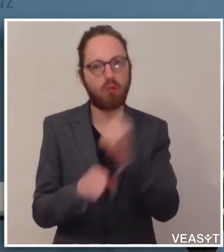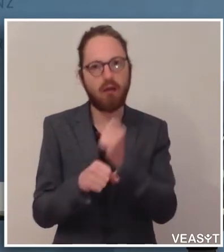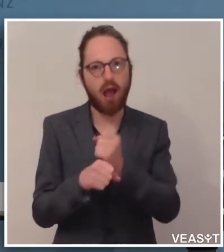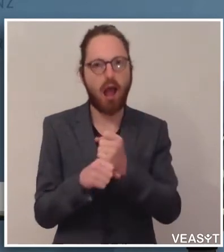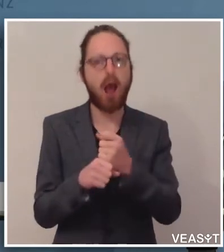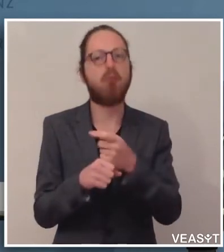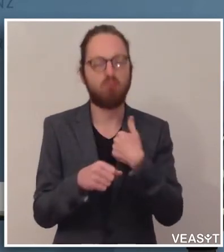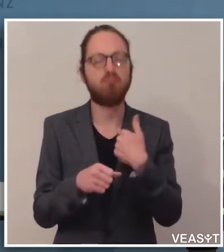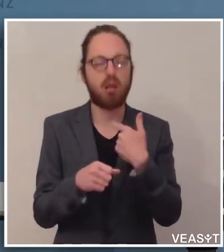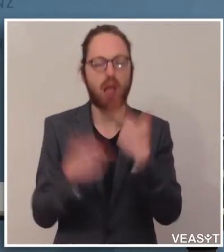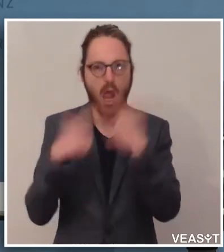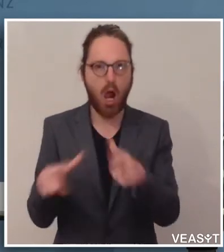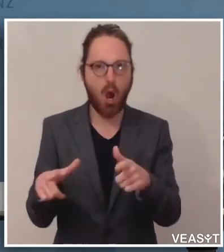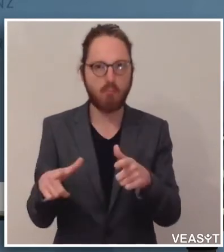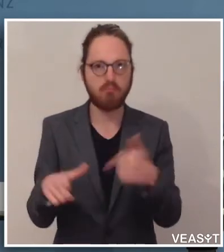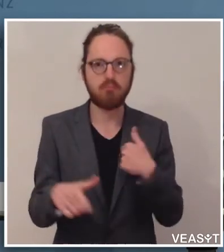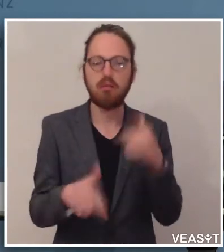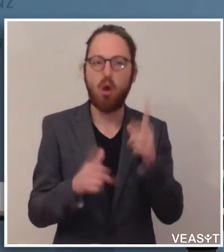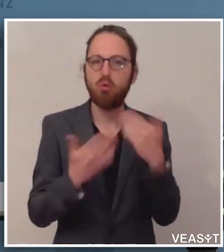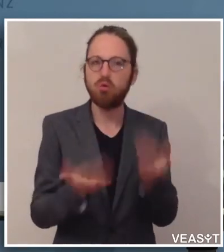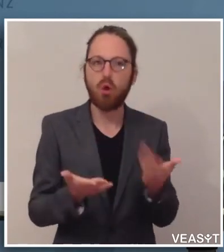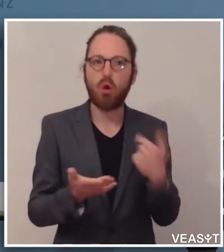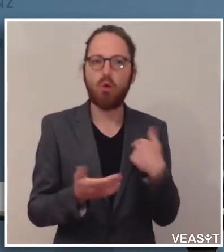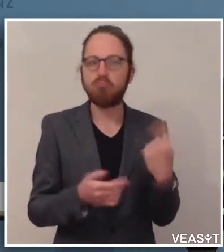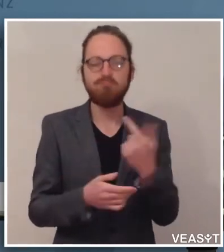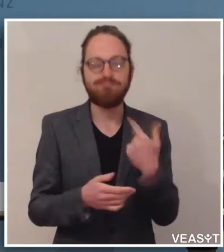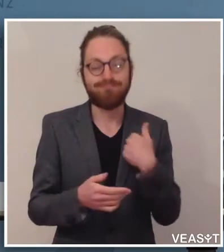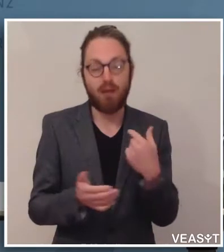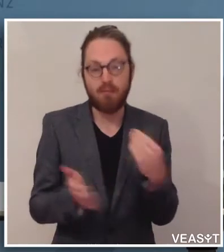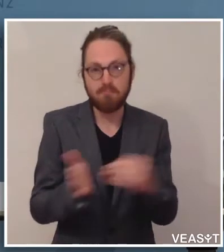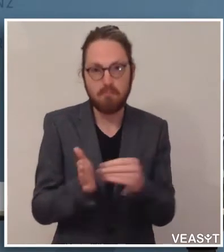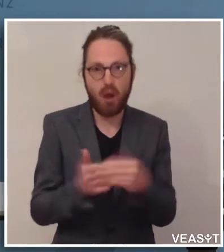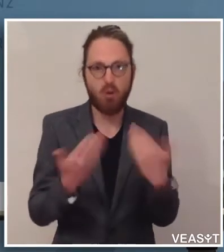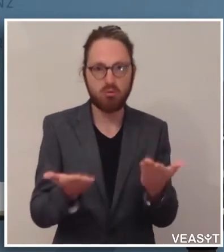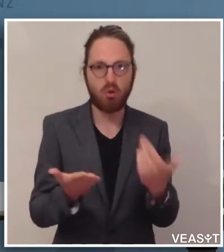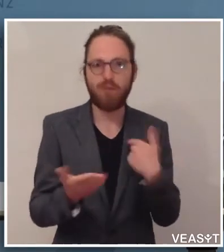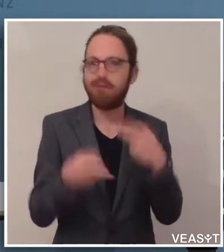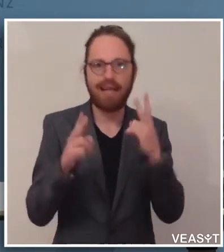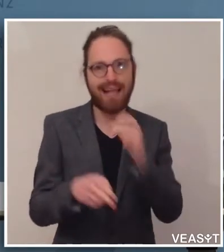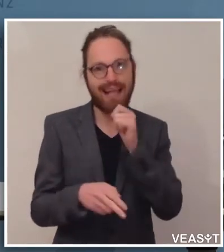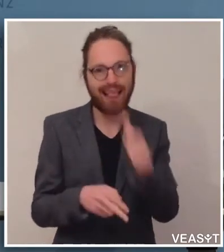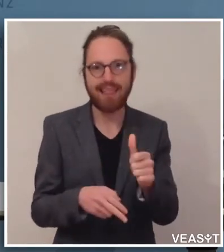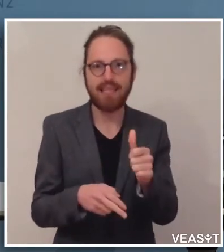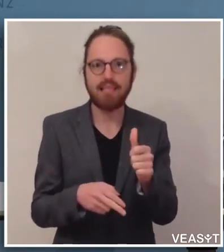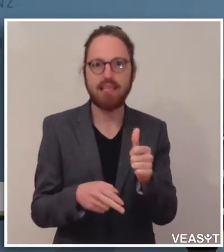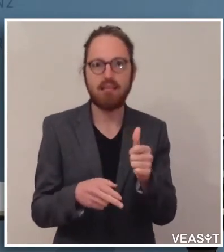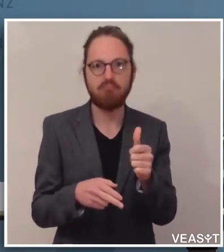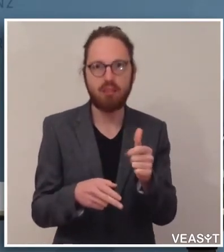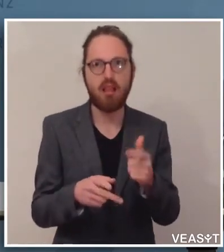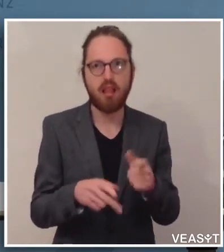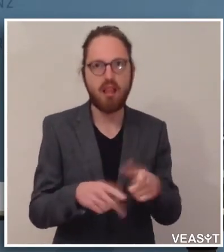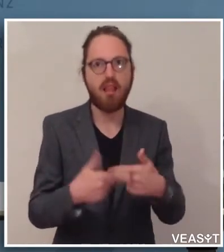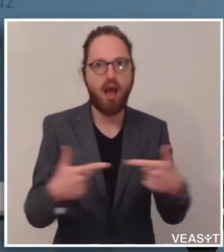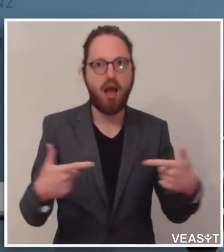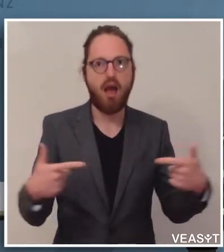Es ist auch so, dass das absolut notwendig ist. Wir können nicht jetzt ewig alles geschlossen halten.